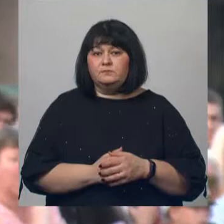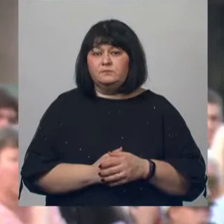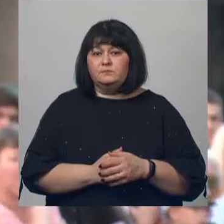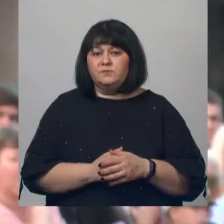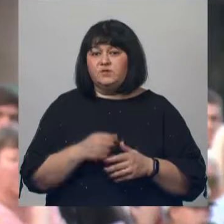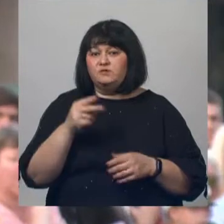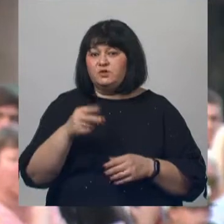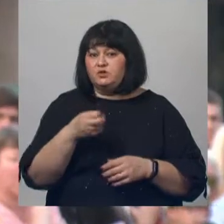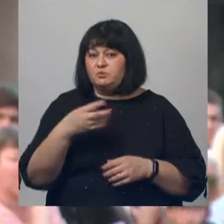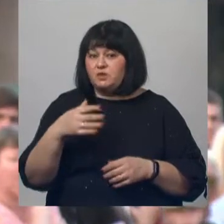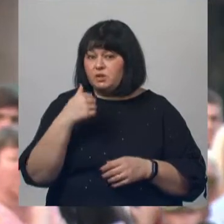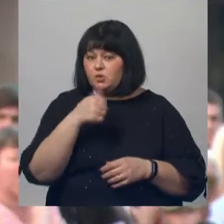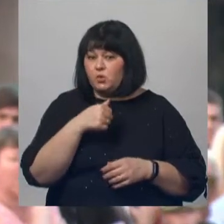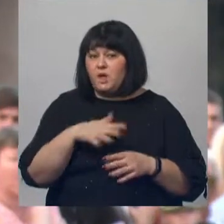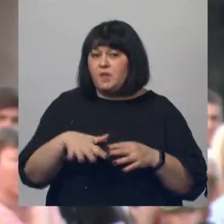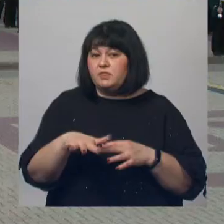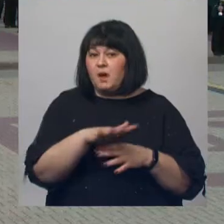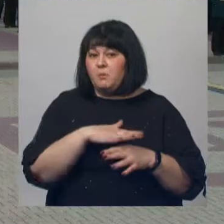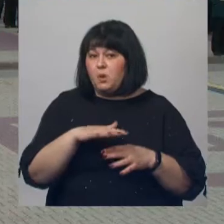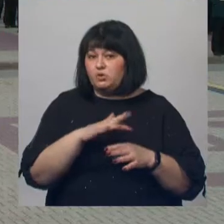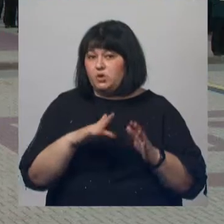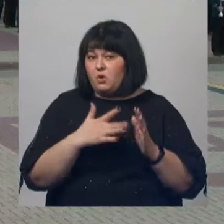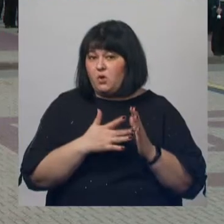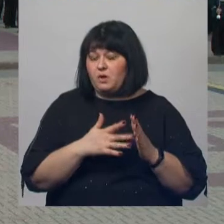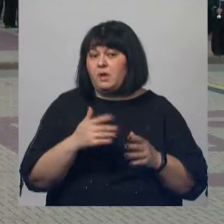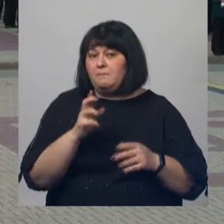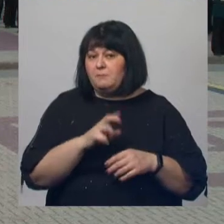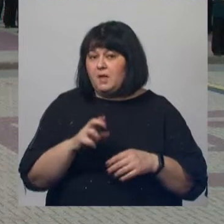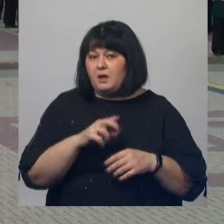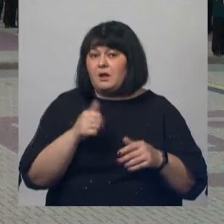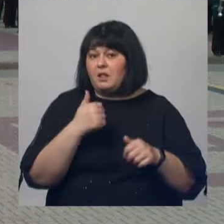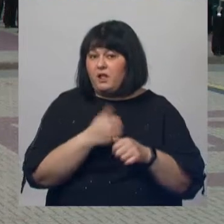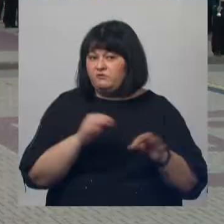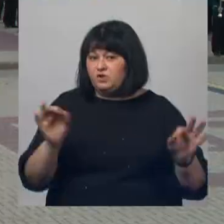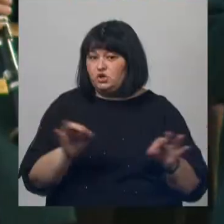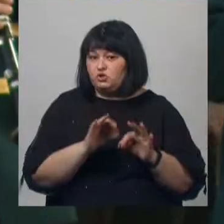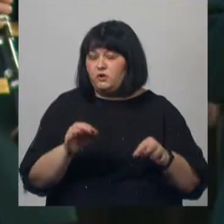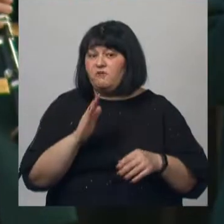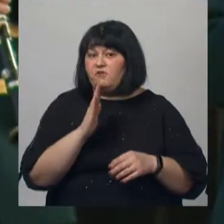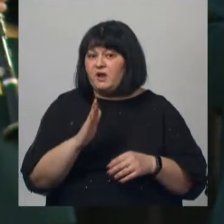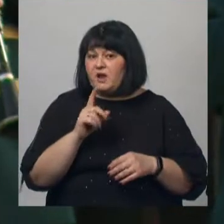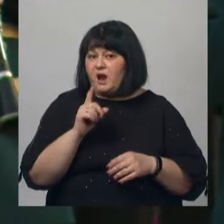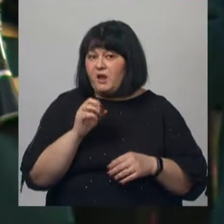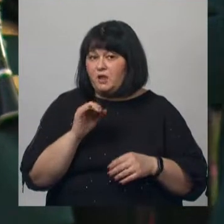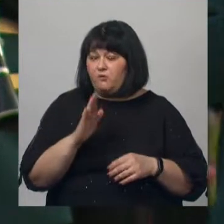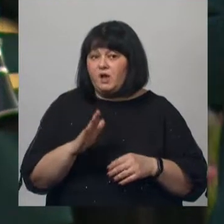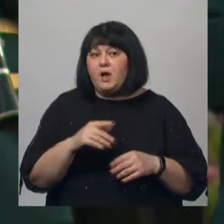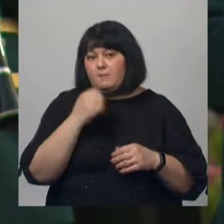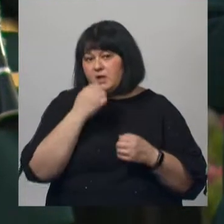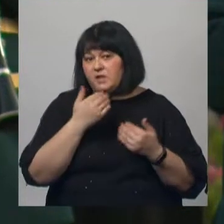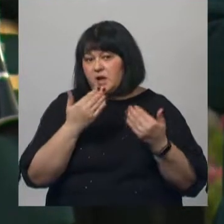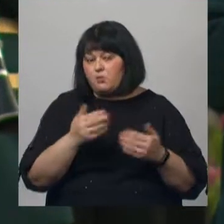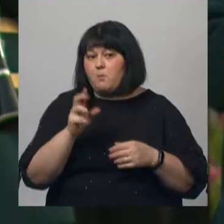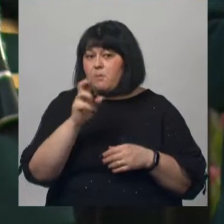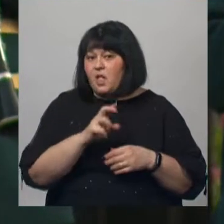2015 год. На площади областного центра главный военный дирижер России Валерий Халилов. Благодаря ему в Белгороде и Старомосколе проходит